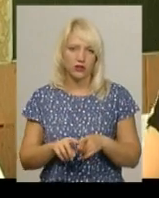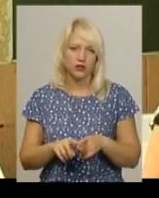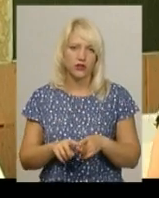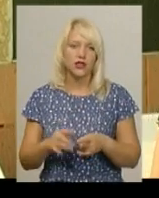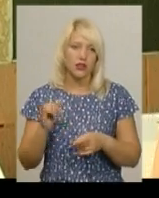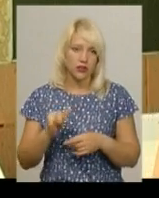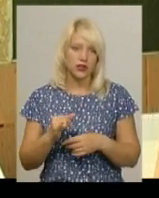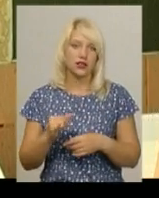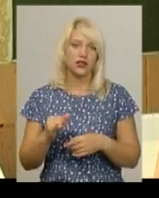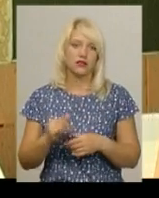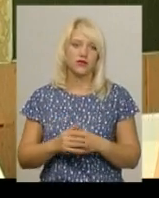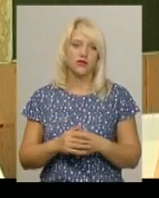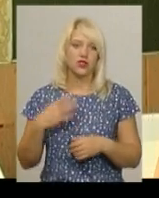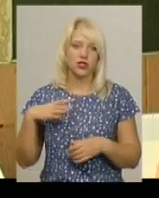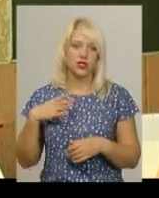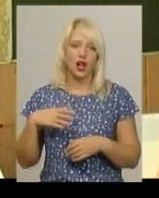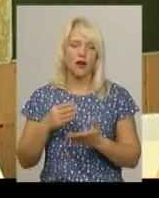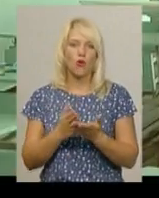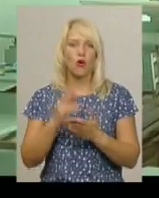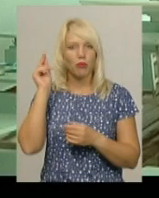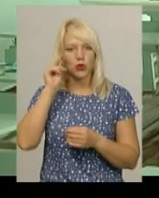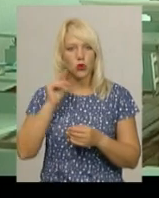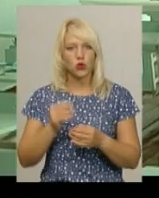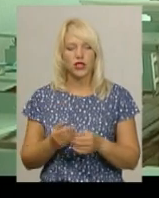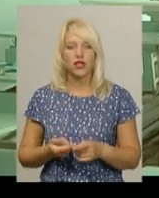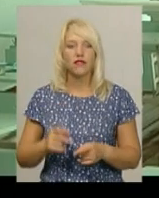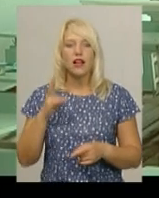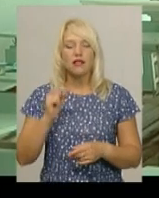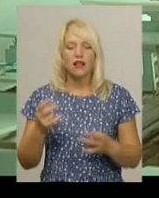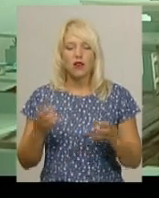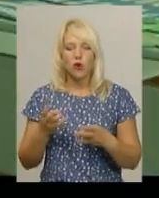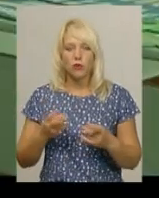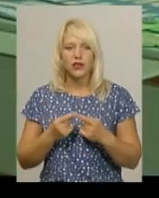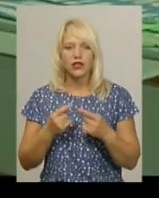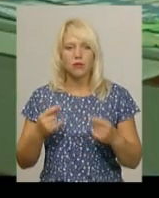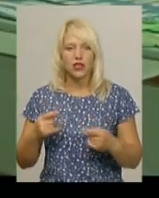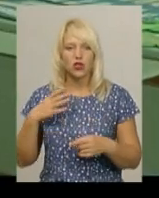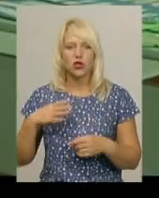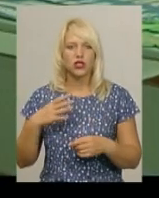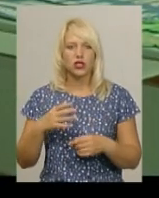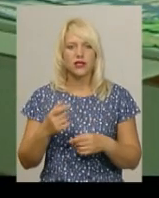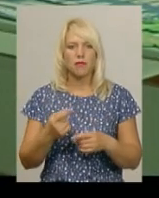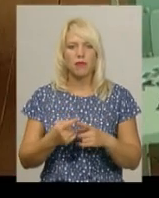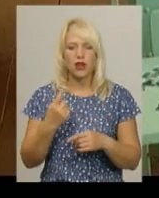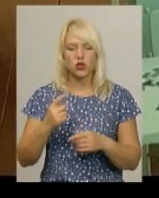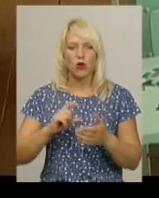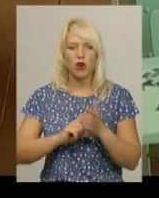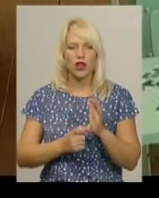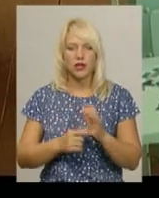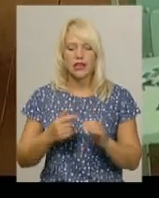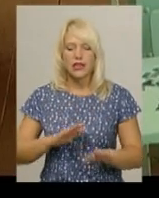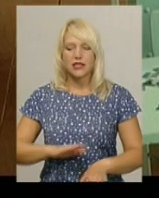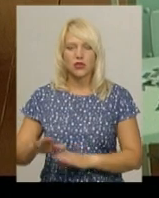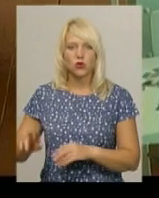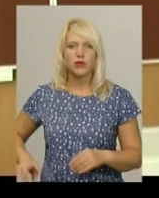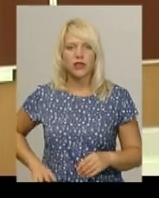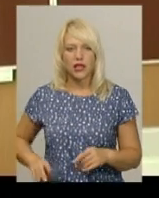Ну і чекаємо підручників». На необхідні приладі тут очікують ще в одному першому класі. Заступник директора з початкової